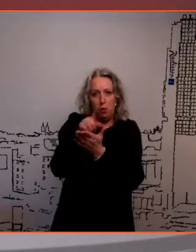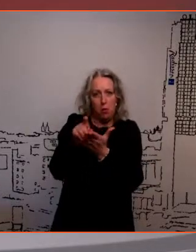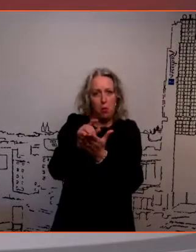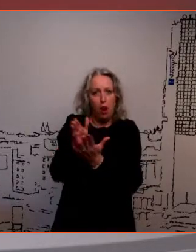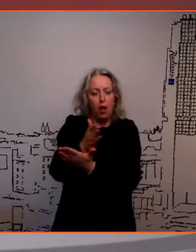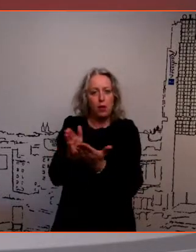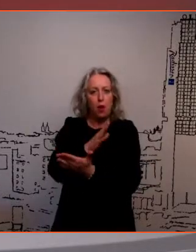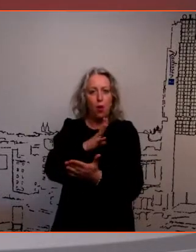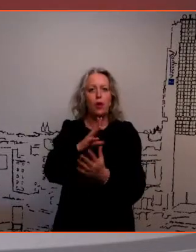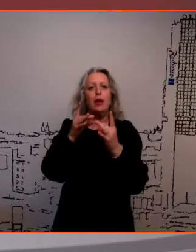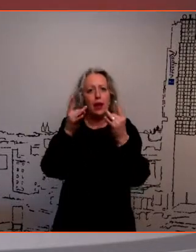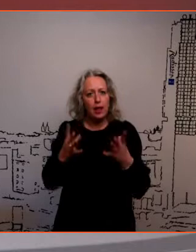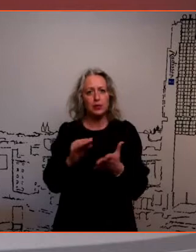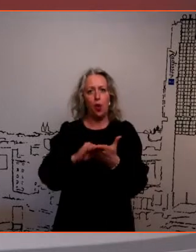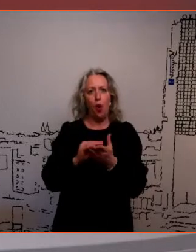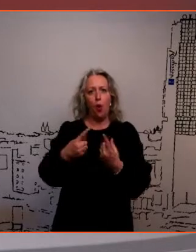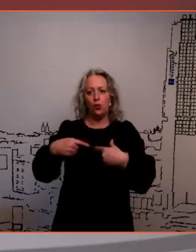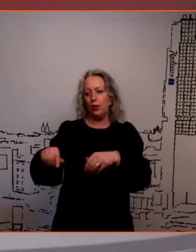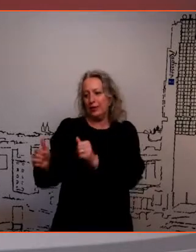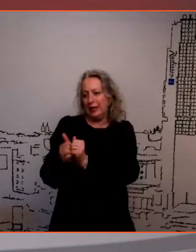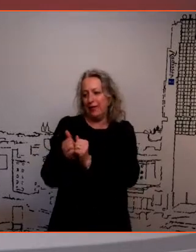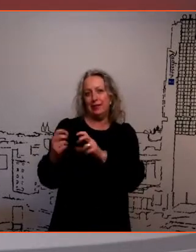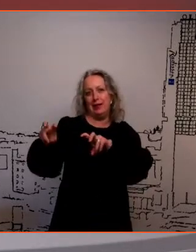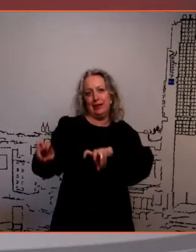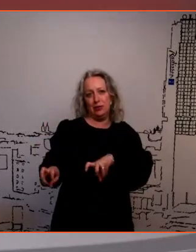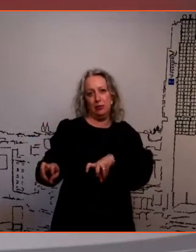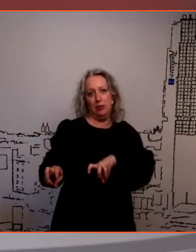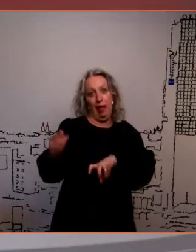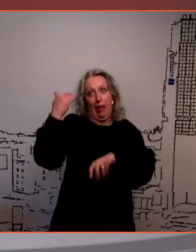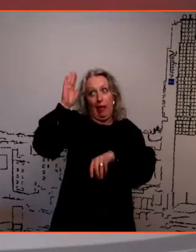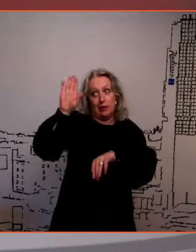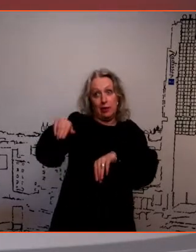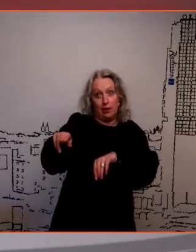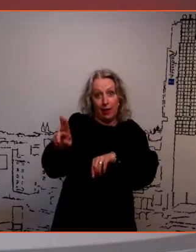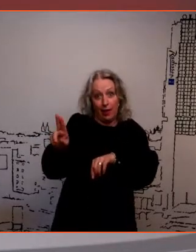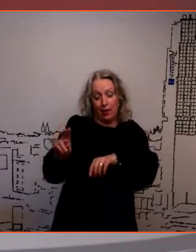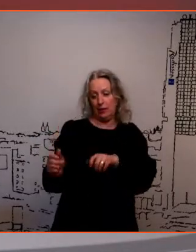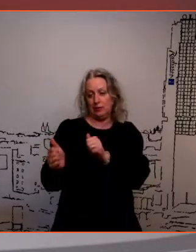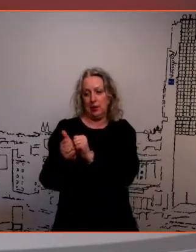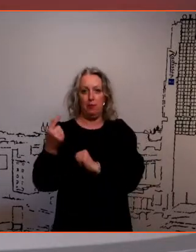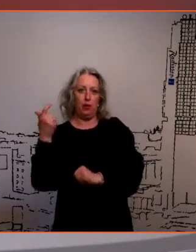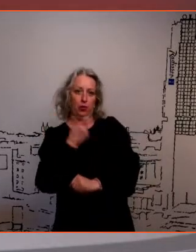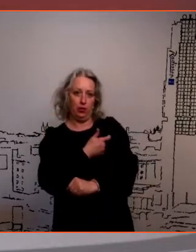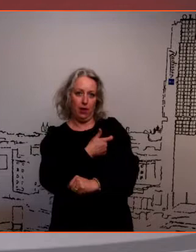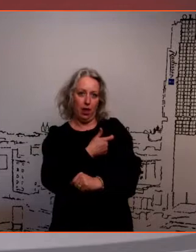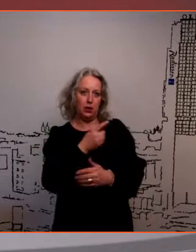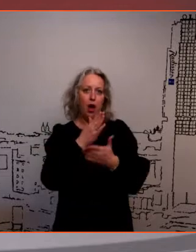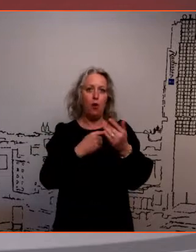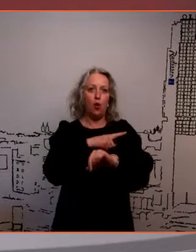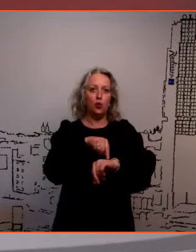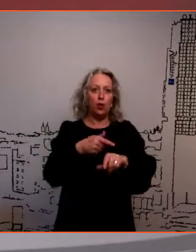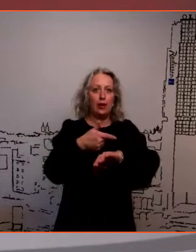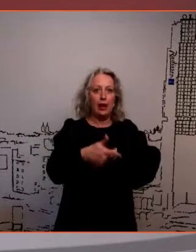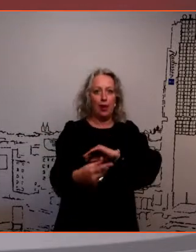seoses, et istusime kontorist kõrvuti. Keegi ei teanud ühte asja, naaber ütles ja pool tundi hiljem kolmas inimene ei teadnud,